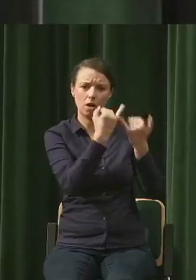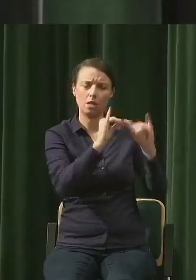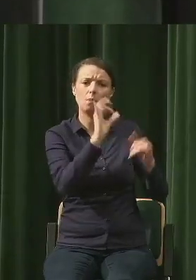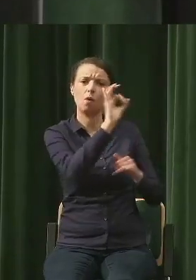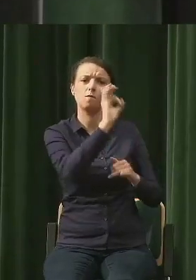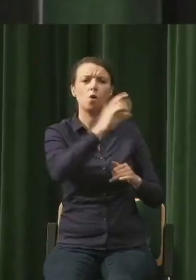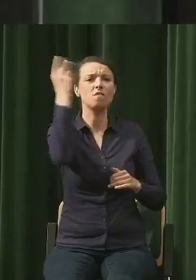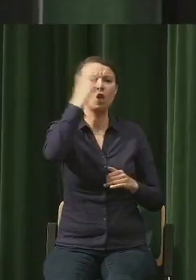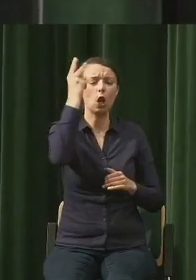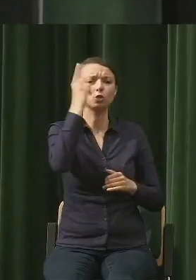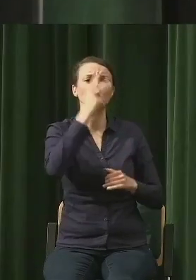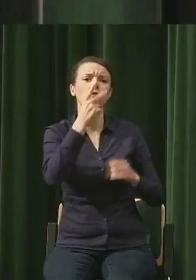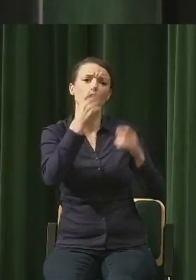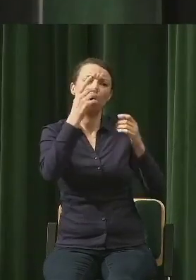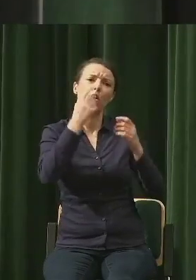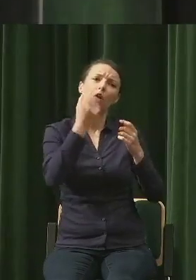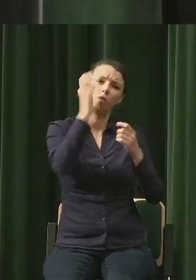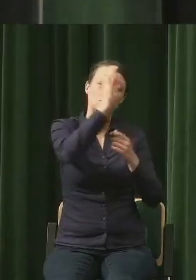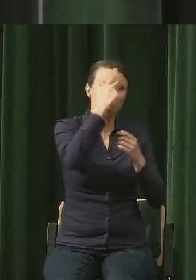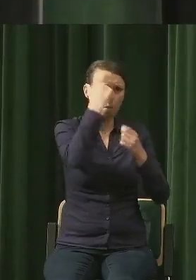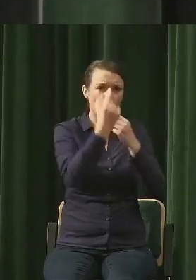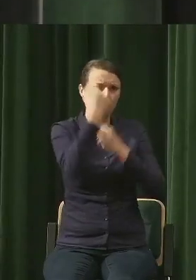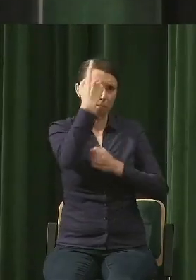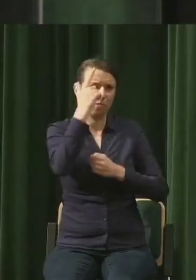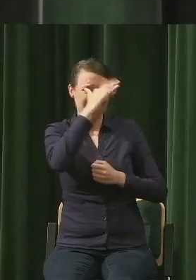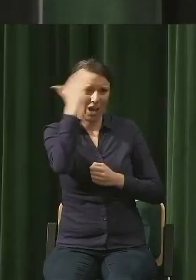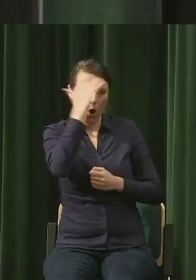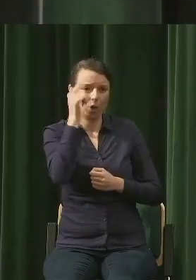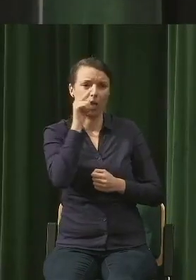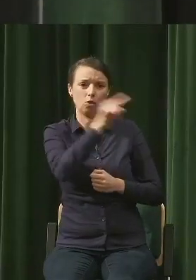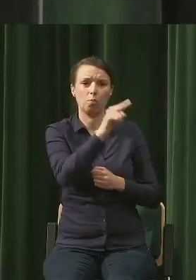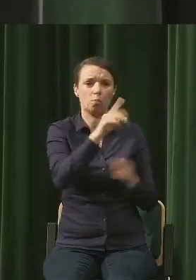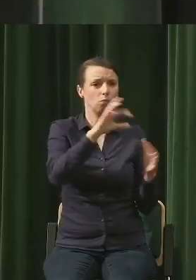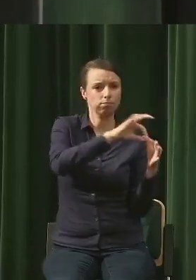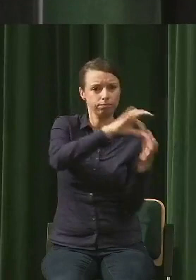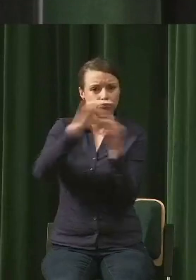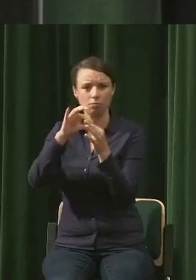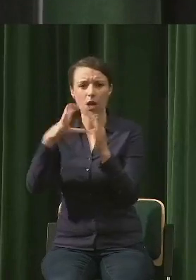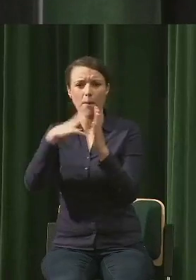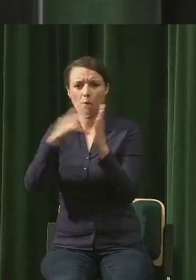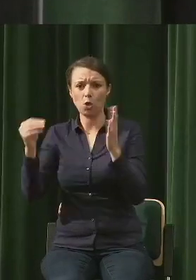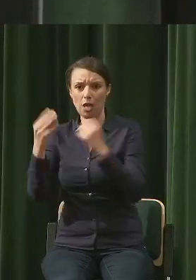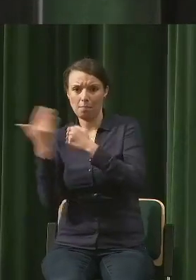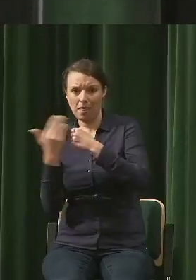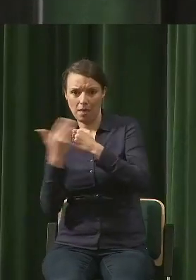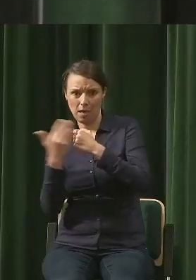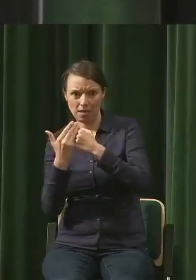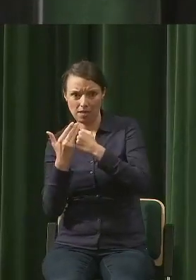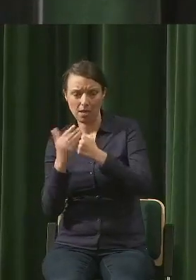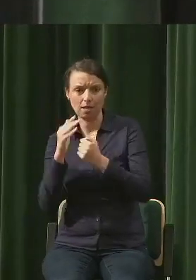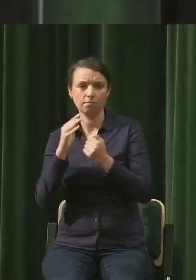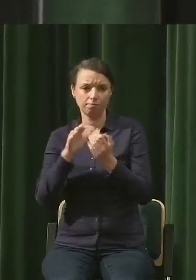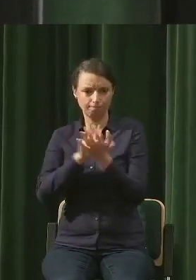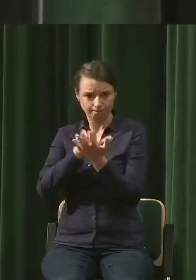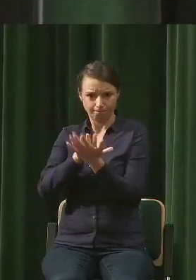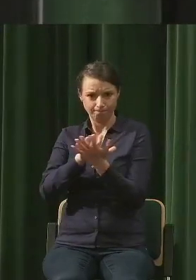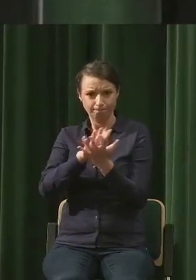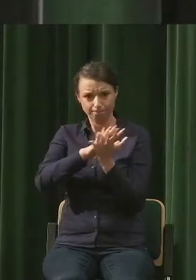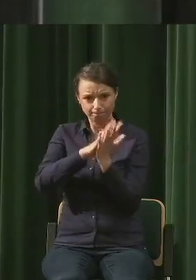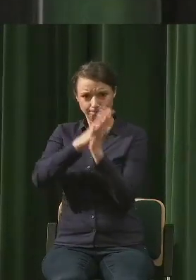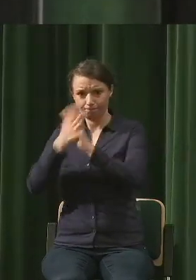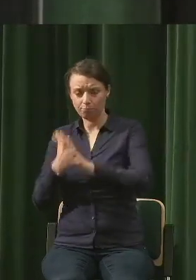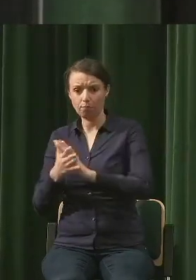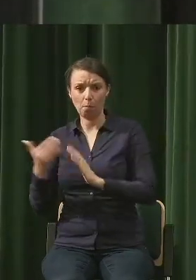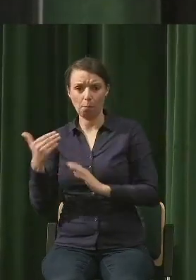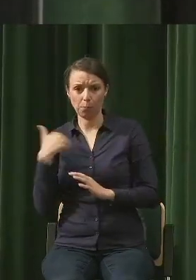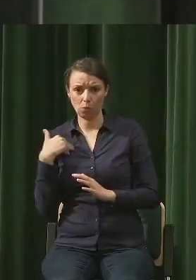filozoficzna koncepcja została zapisana w formie modelu matematycznego wraz z sugestią, że no